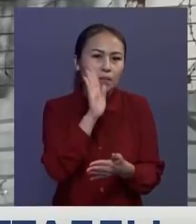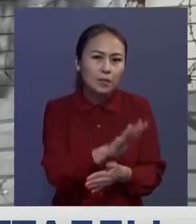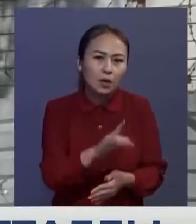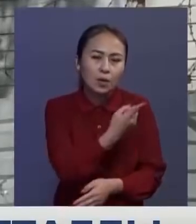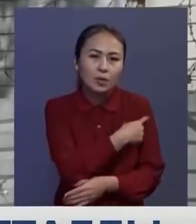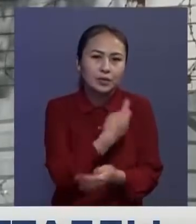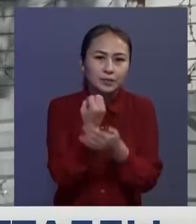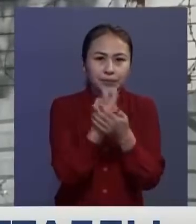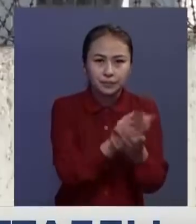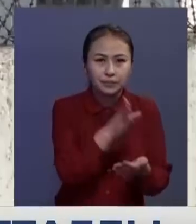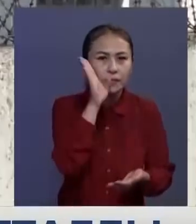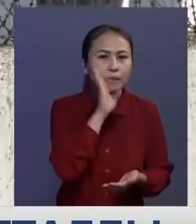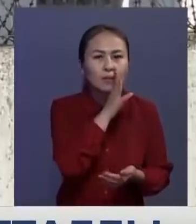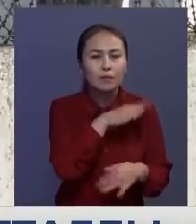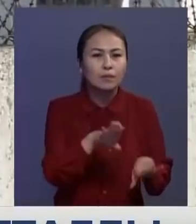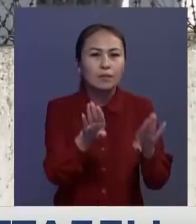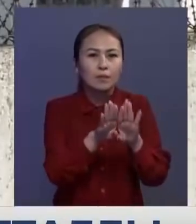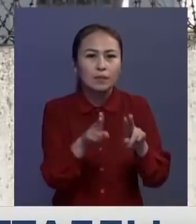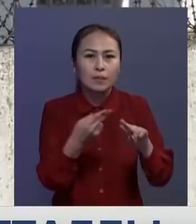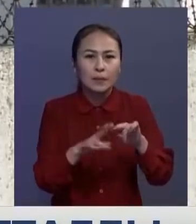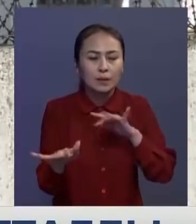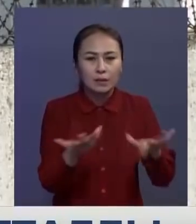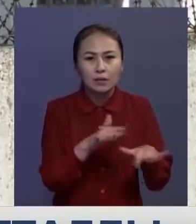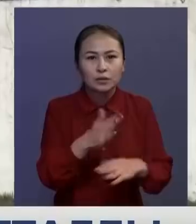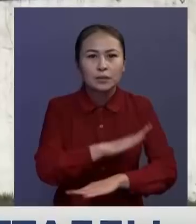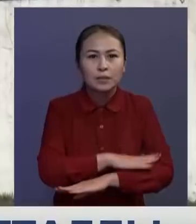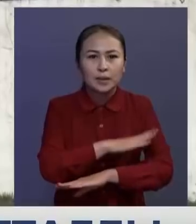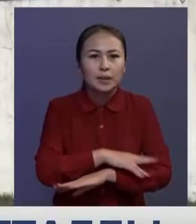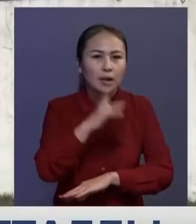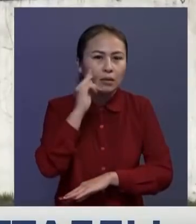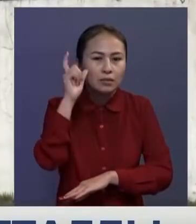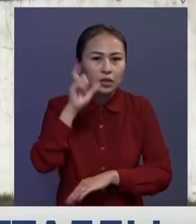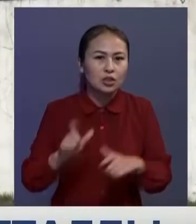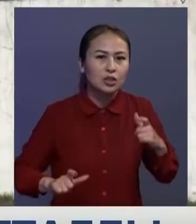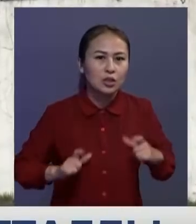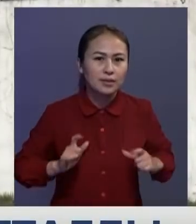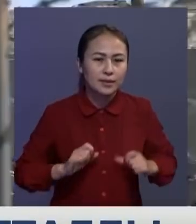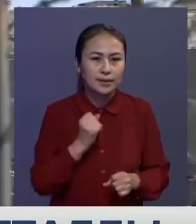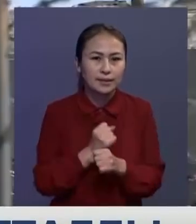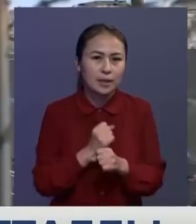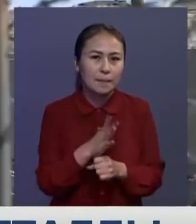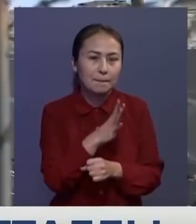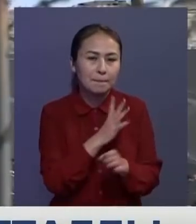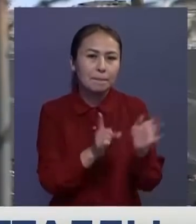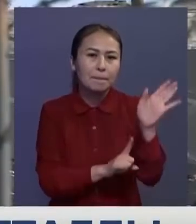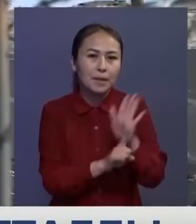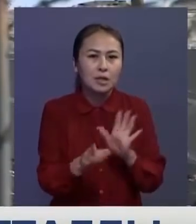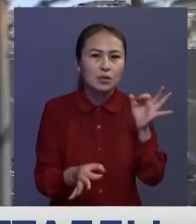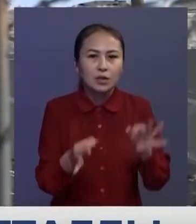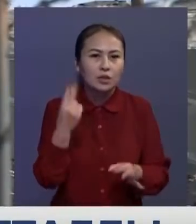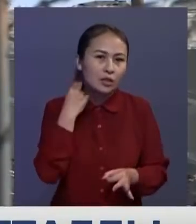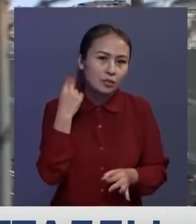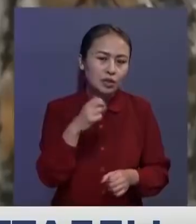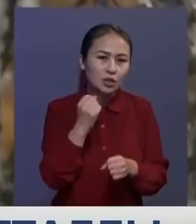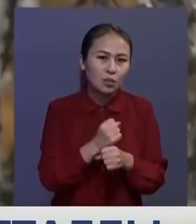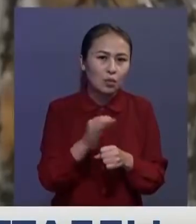балаларды ауруханаға жеткізген әйел мұндай жөнсіз әрекетті бірге тұратын ер адам бақ қызғаныштан жасағаны белгілі болды. Бастапқыда сот